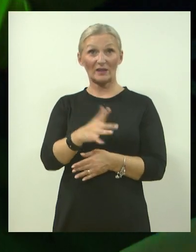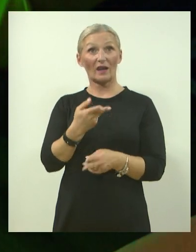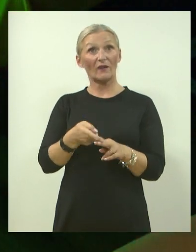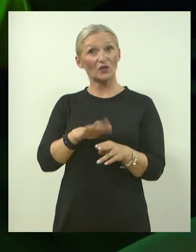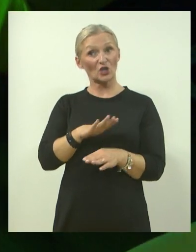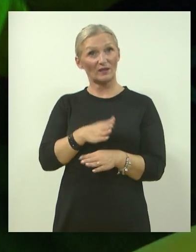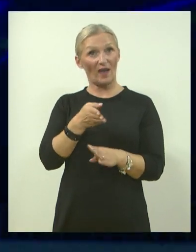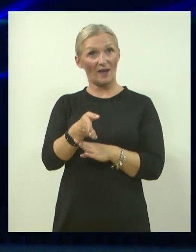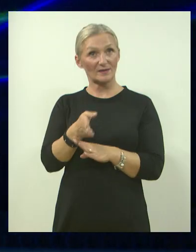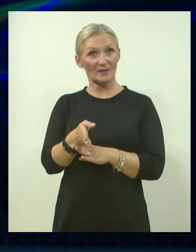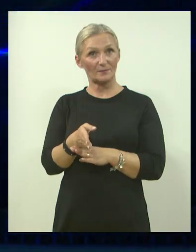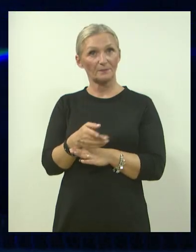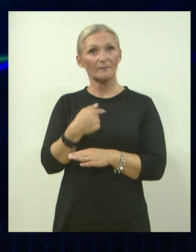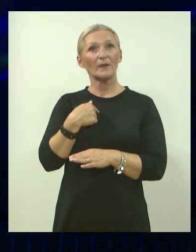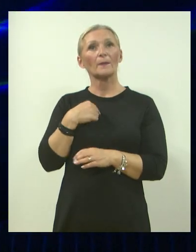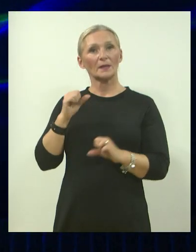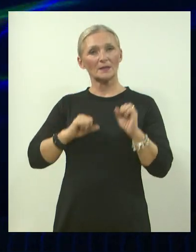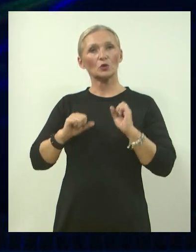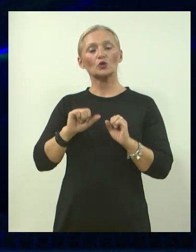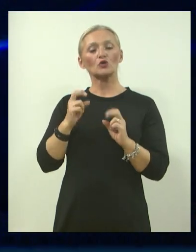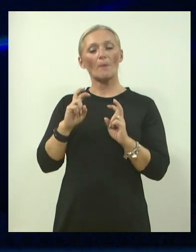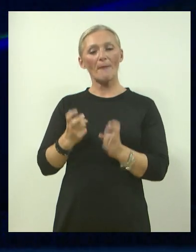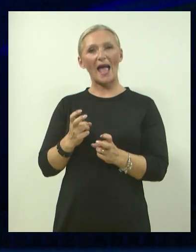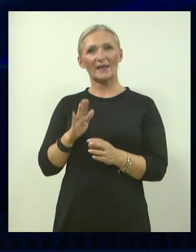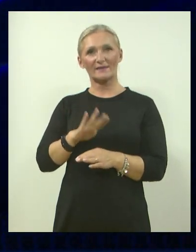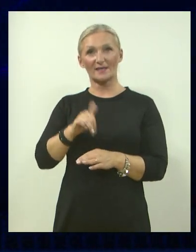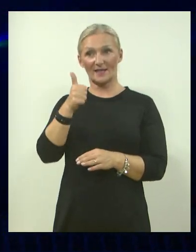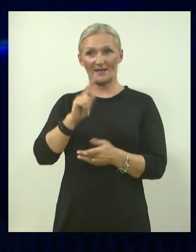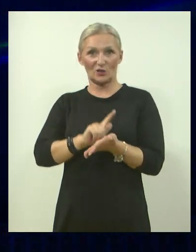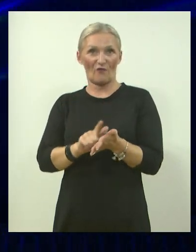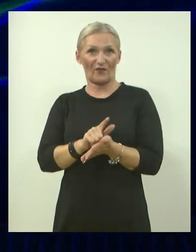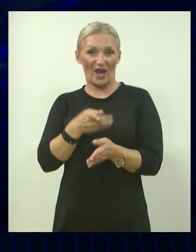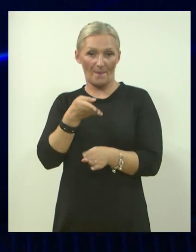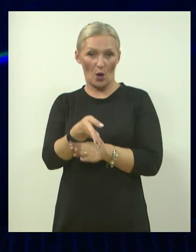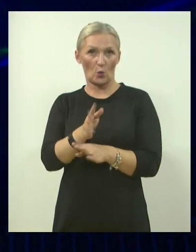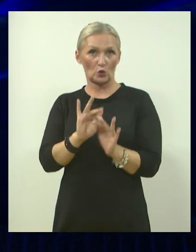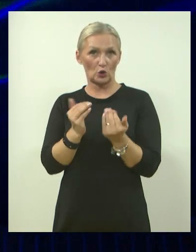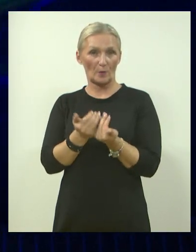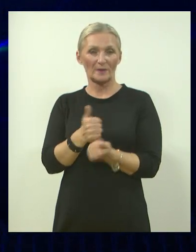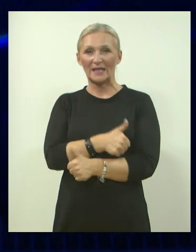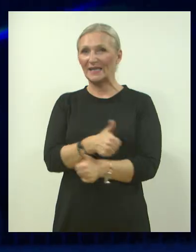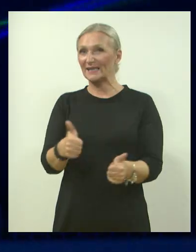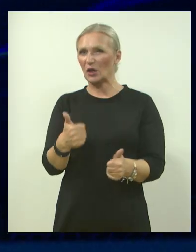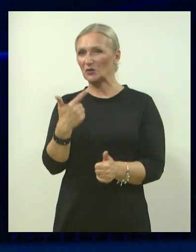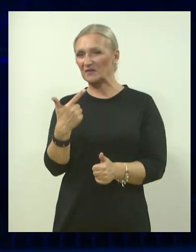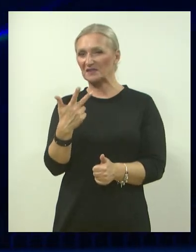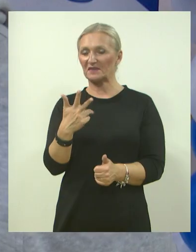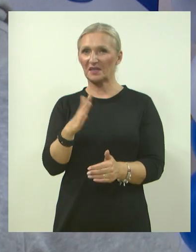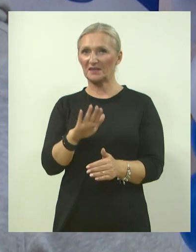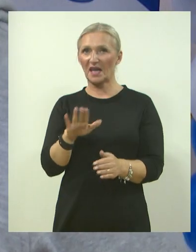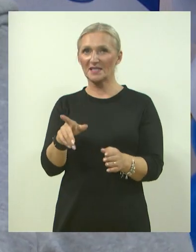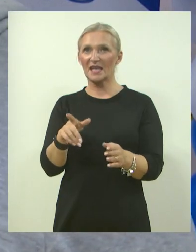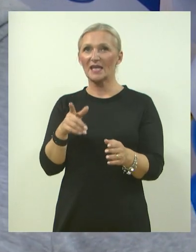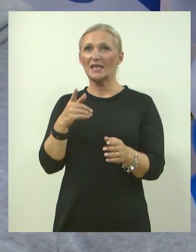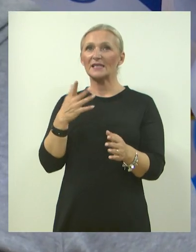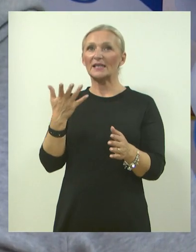Mi ćemo se truditi da broj djeca bude što manji. Idealno bi bilo u stvari da bude dje dvoje, troje, čista da